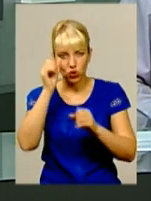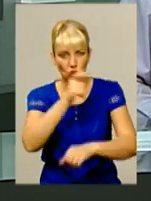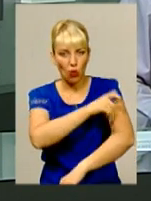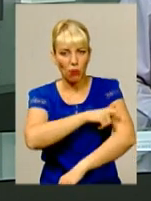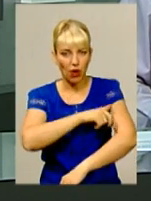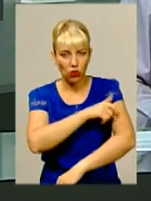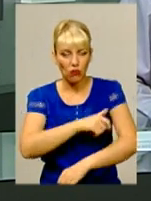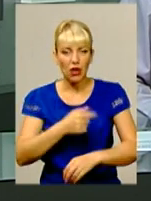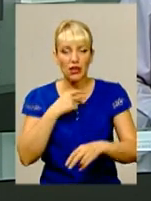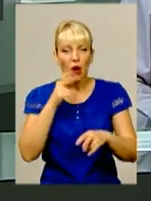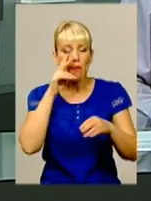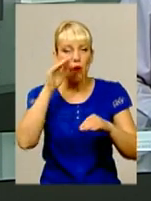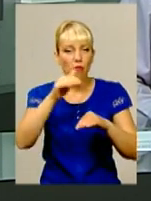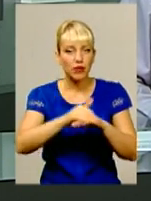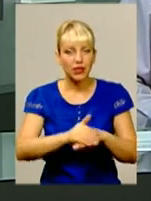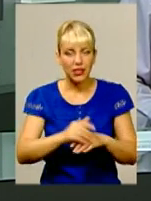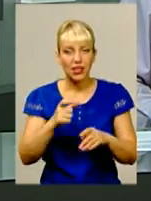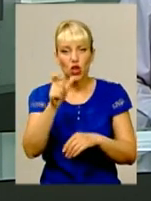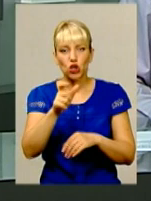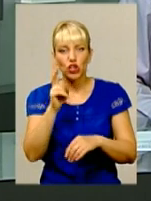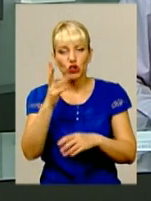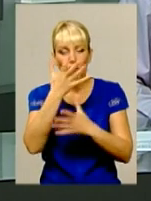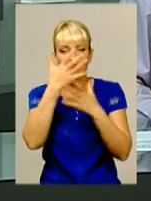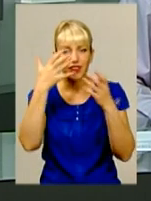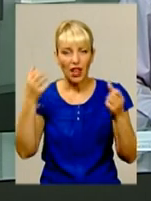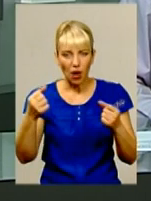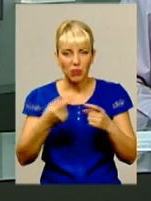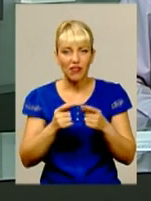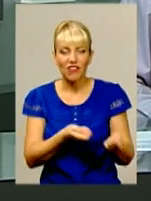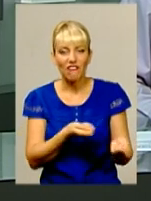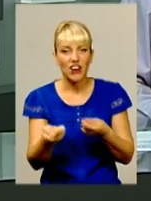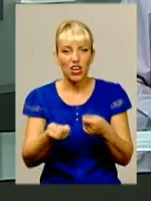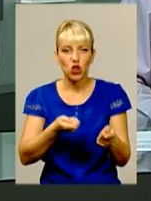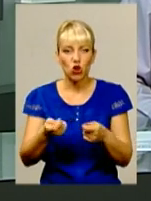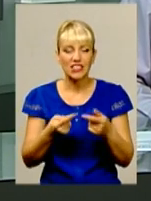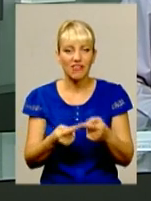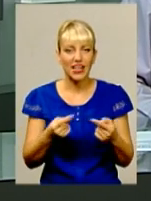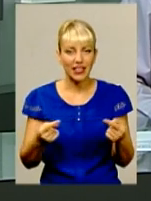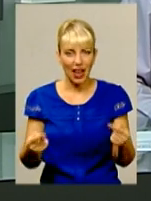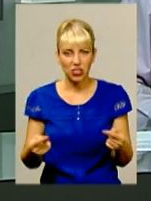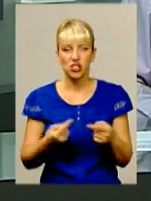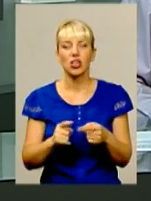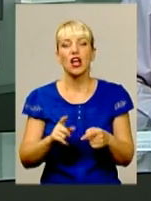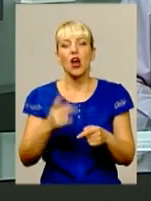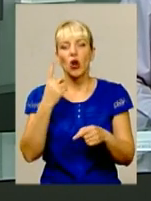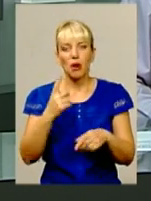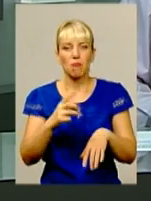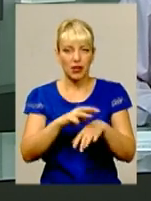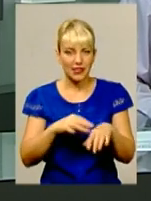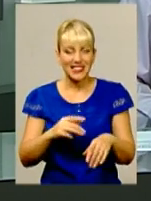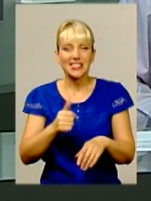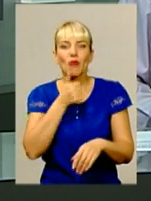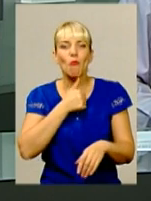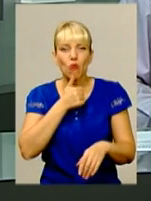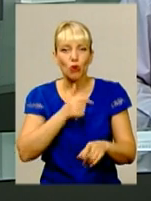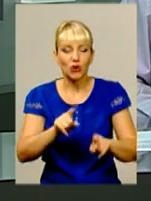підозрюваних чоловіків, які в темряві виносили речі. Оперативники спробували їх затримати, але один із злоумисників кинувся на них із